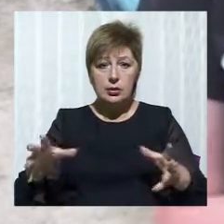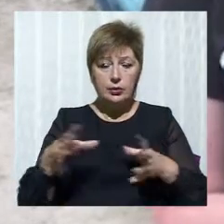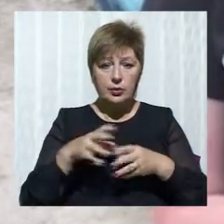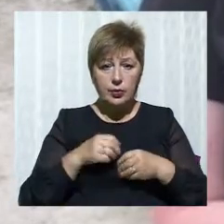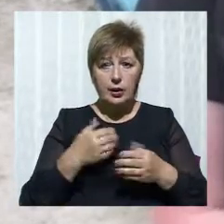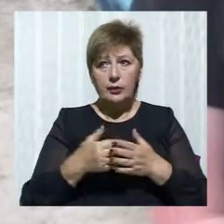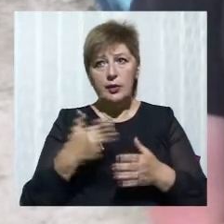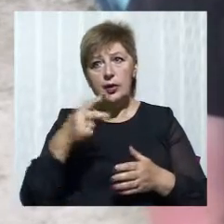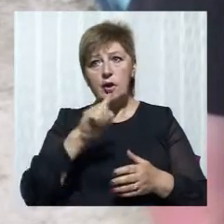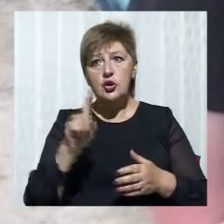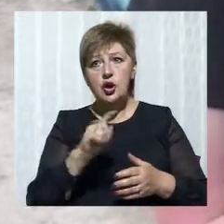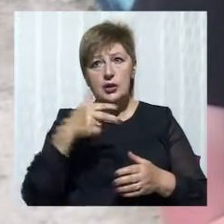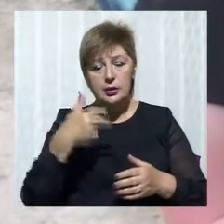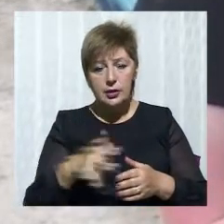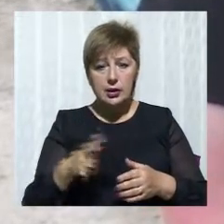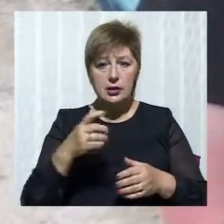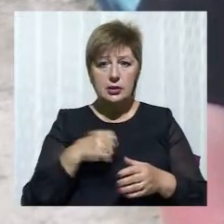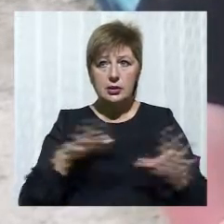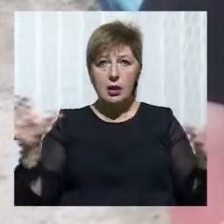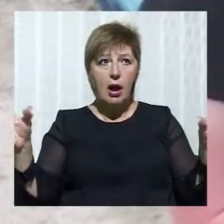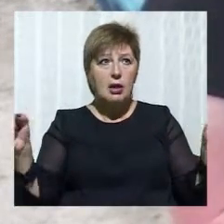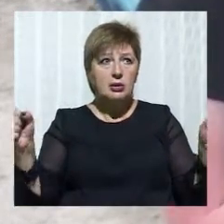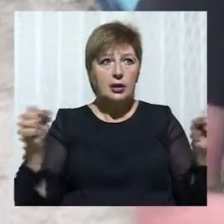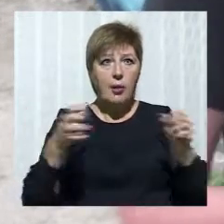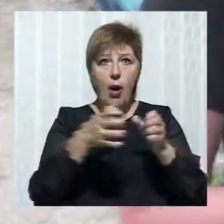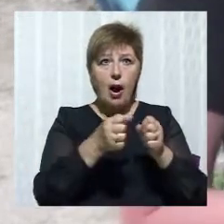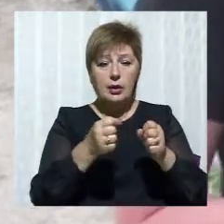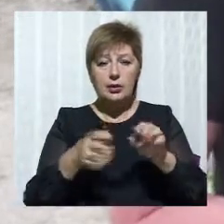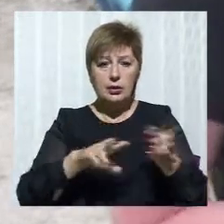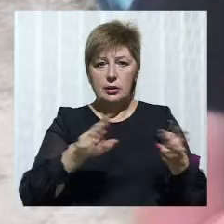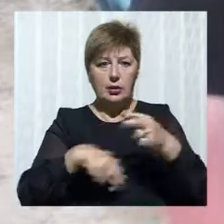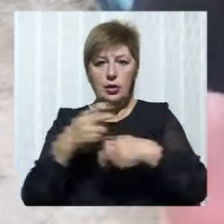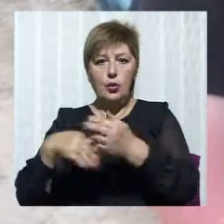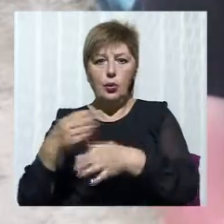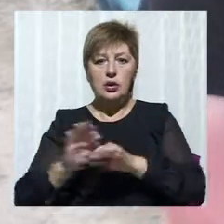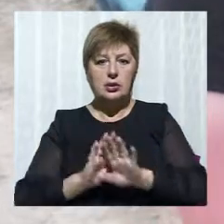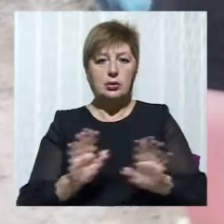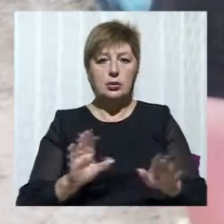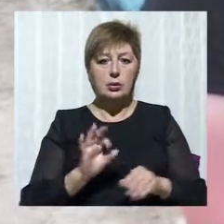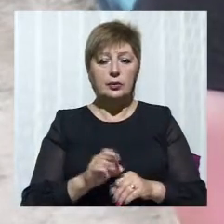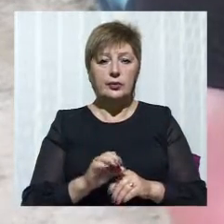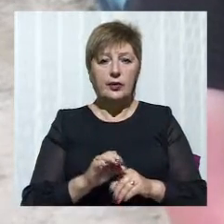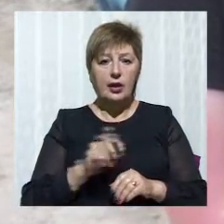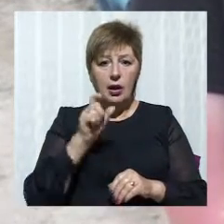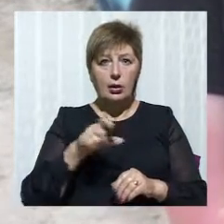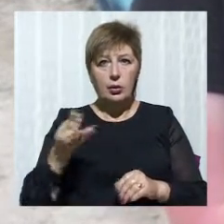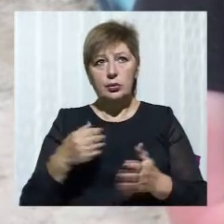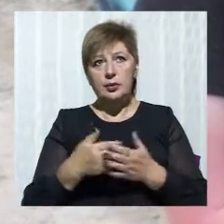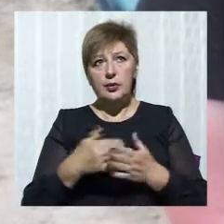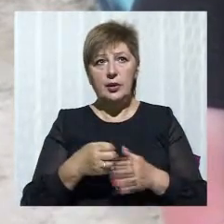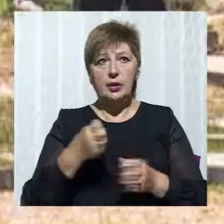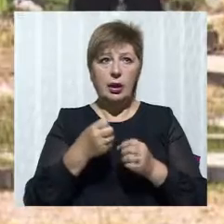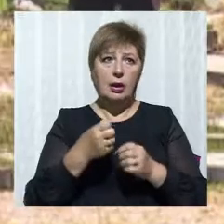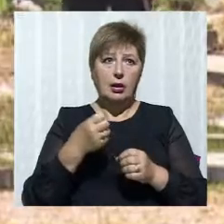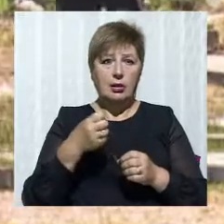години півтори, коли ми в ній знаходилися, її тримали чоловік 15. Люди, чоловік 15, її